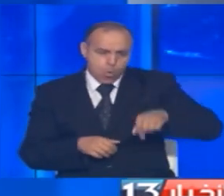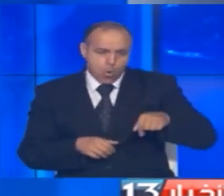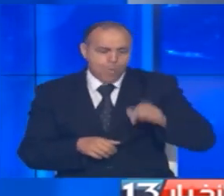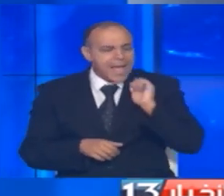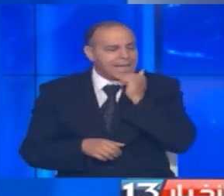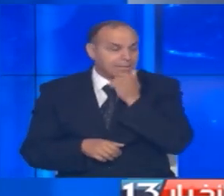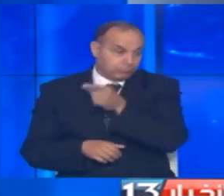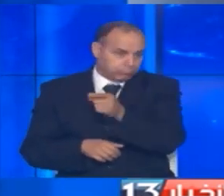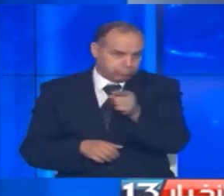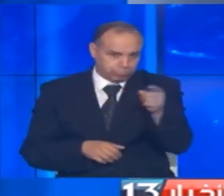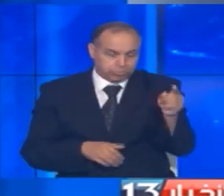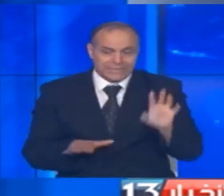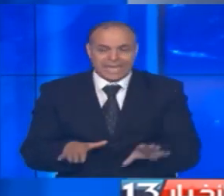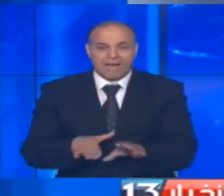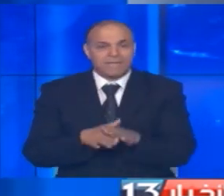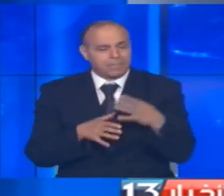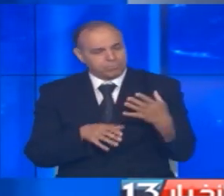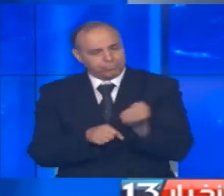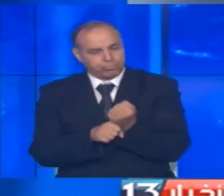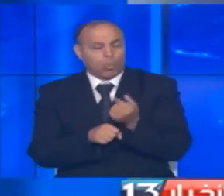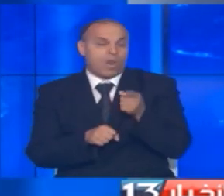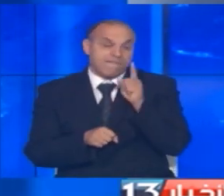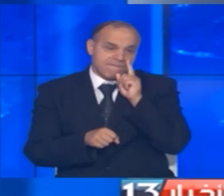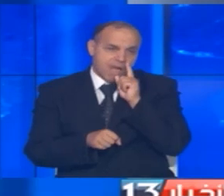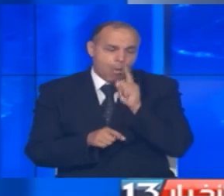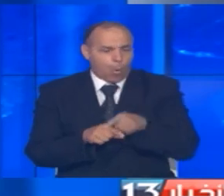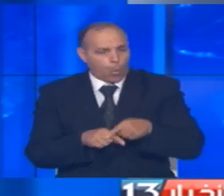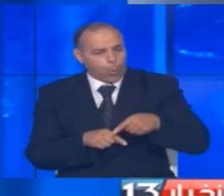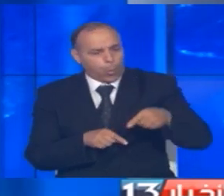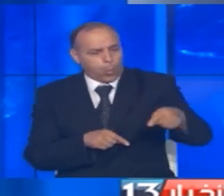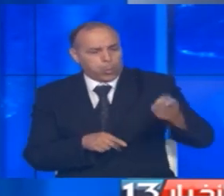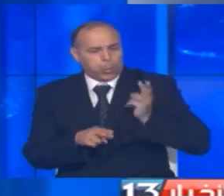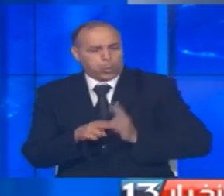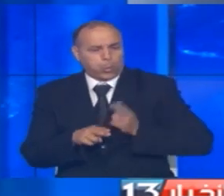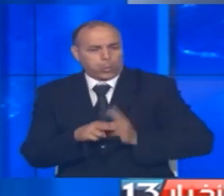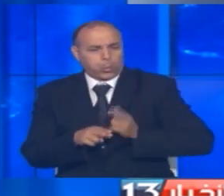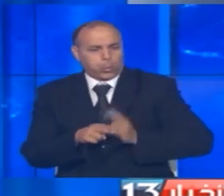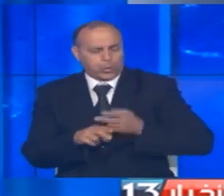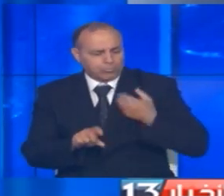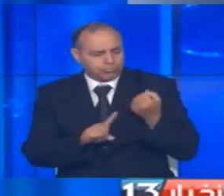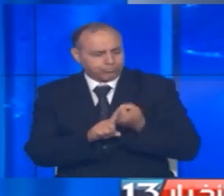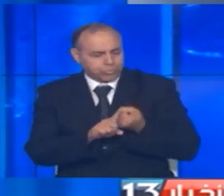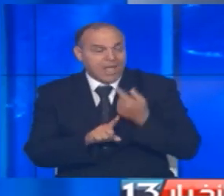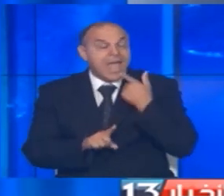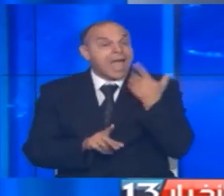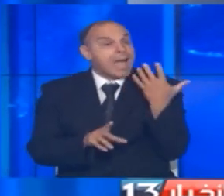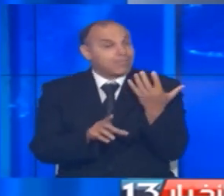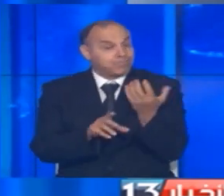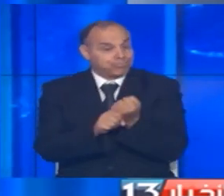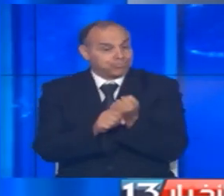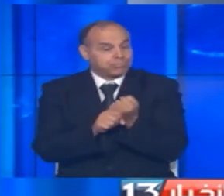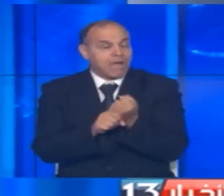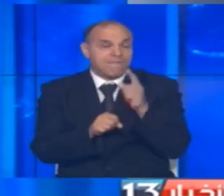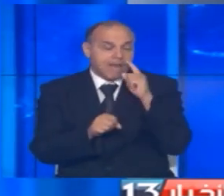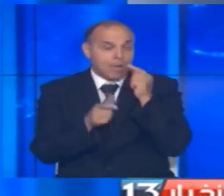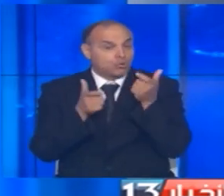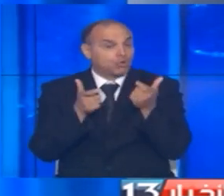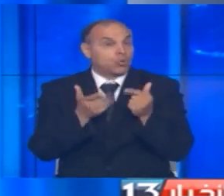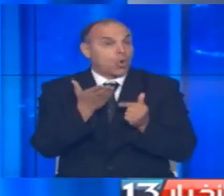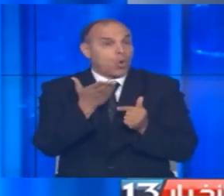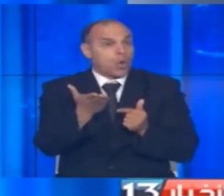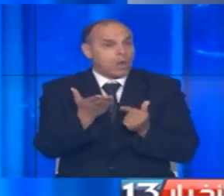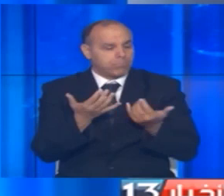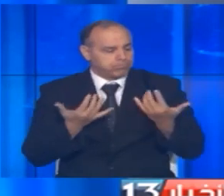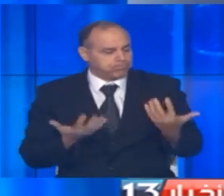بعيدها وتحتفل بمكاسب حققتها على امتداد سنوات من النظال مكاسب أتحت للمرأة أن تنتزع